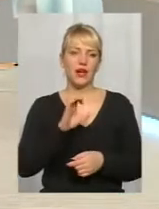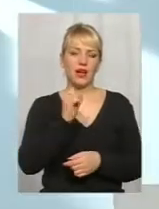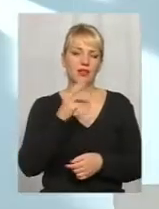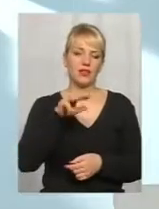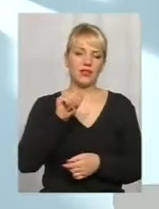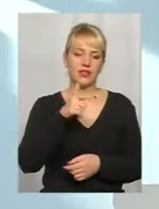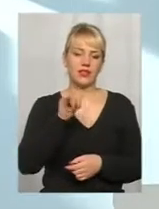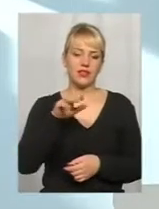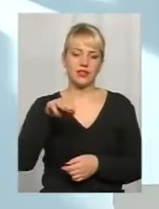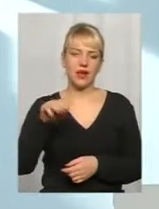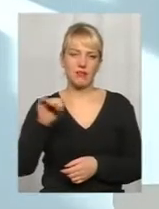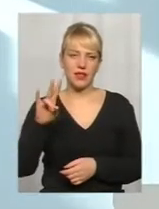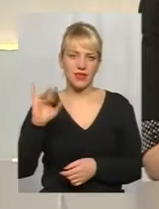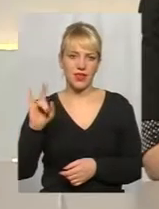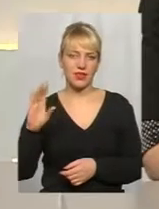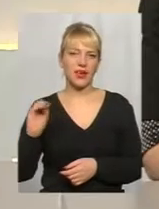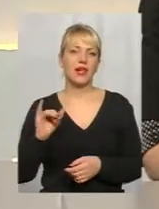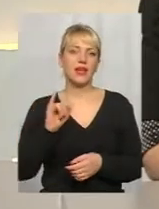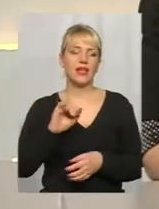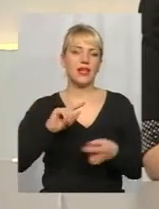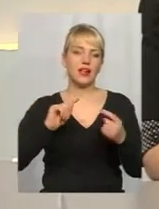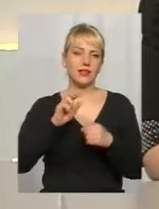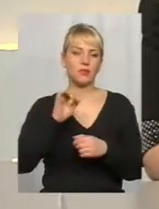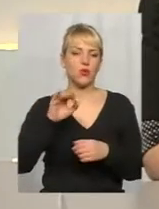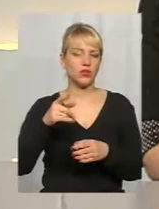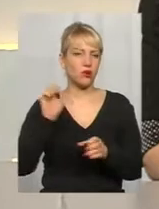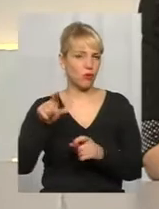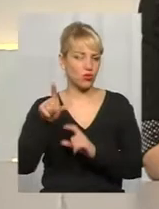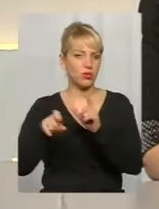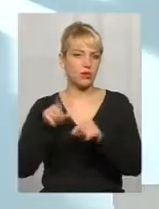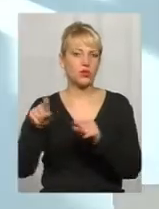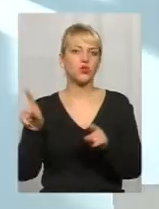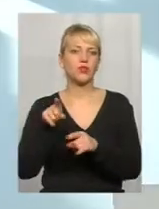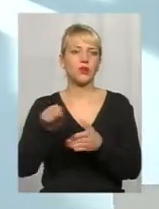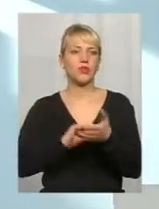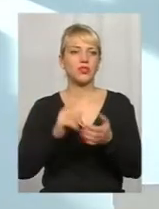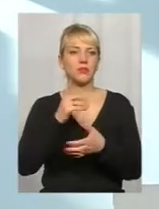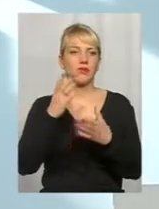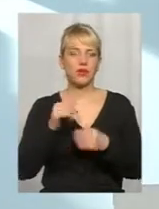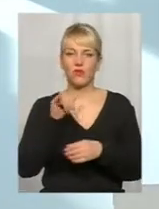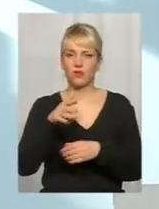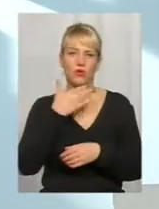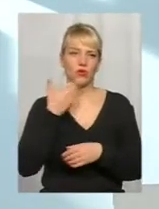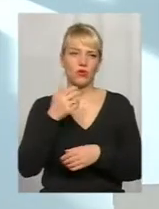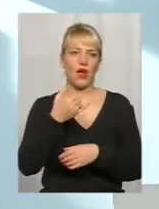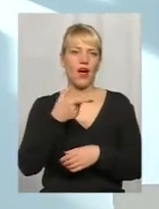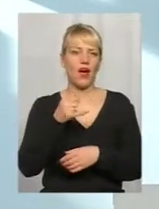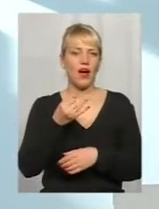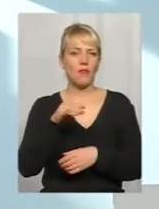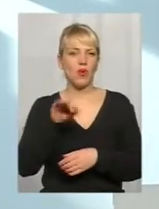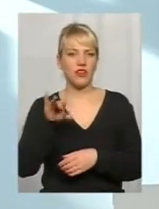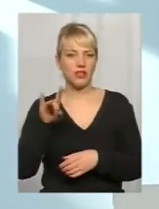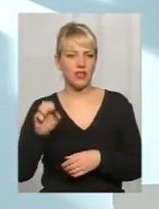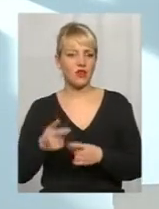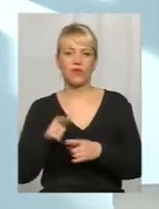антибіотики із цього списка. І можна, конечно, прицепиться, що ж ти прописуєш з перого дня, у нього ж ще гайморит не обострілся, у нього всього-навсего РВІ.